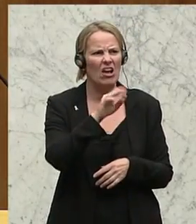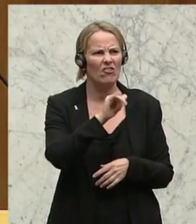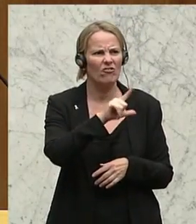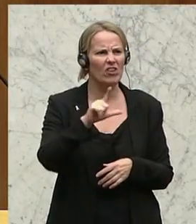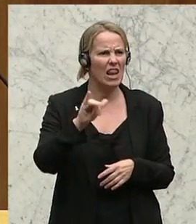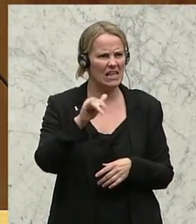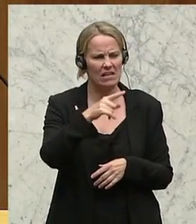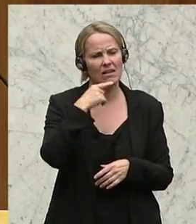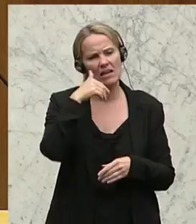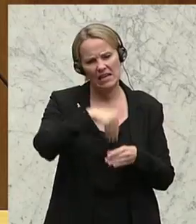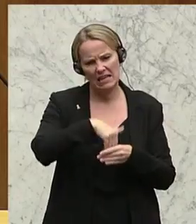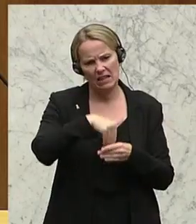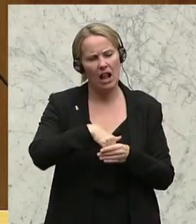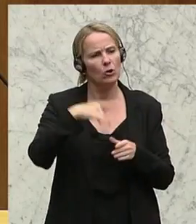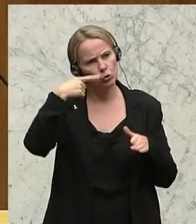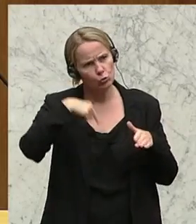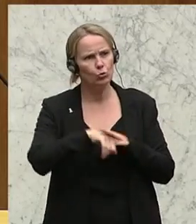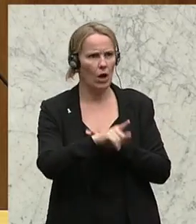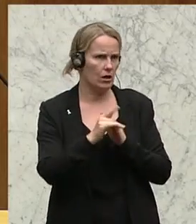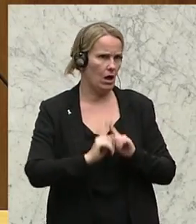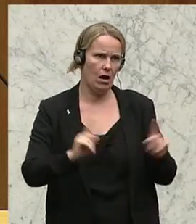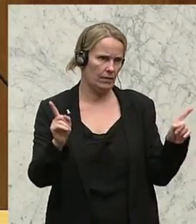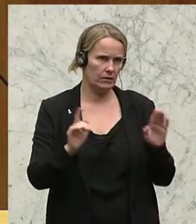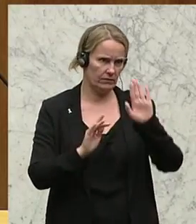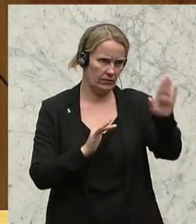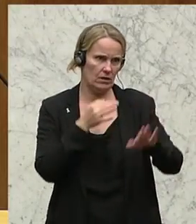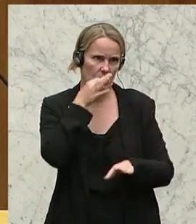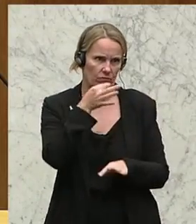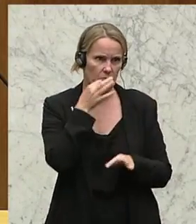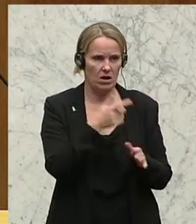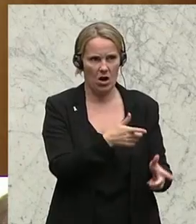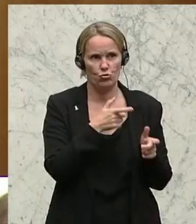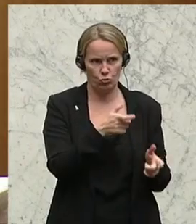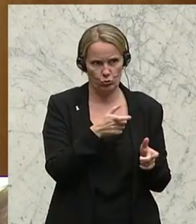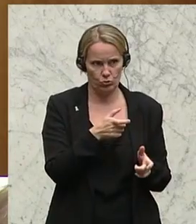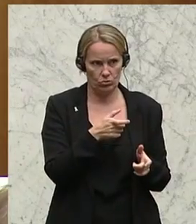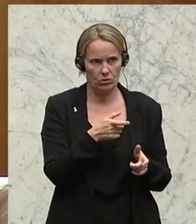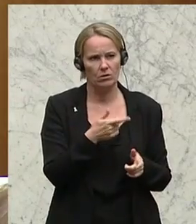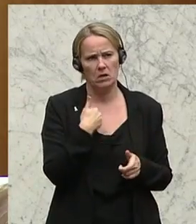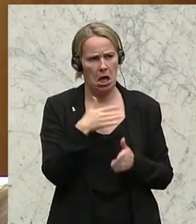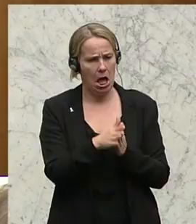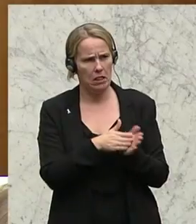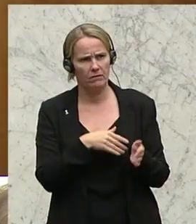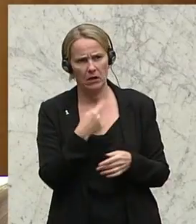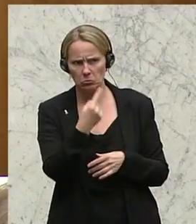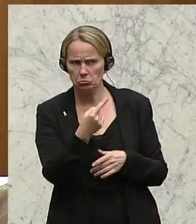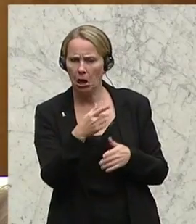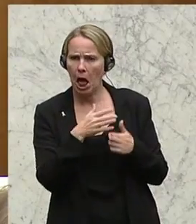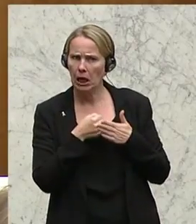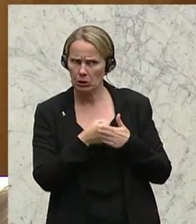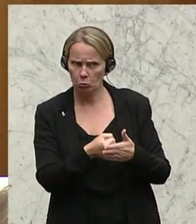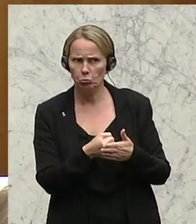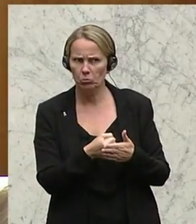inhaltliche Zugang hat sich maßgeblich geändert gegenüber Ihren Ausführungen im Ausschuss. Ich hatte anfangs den Eindruck, dass da eine